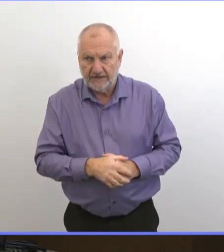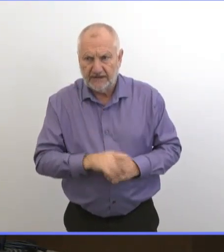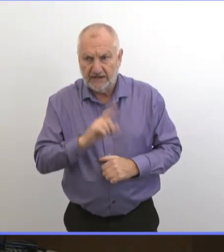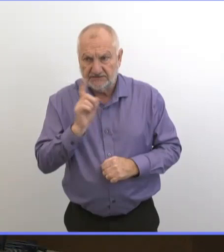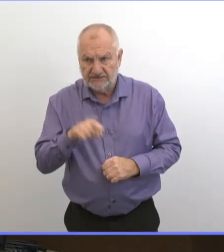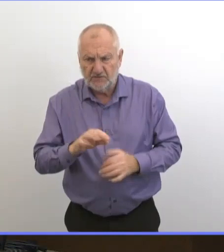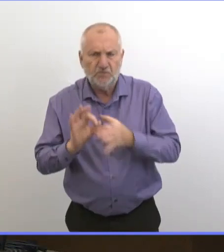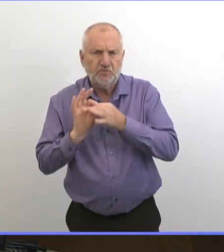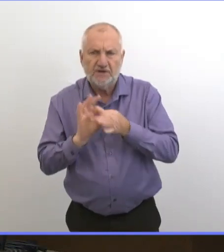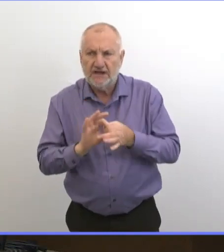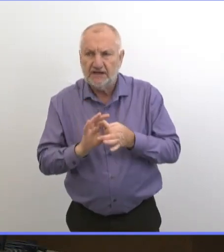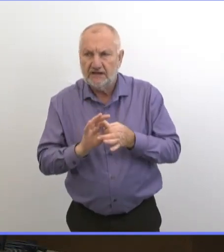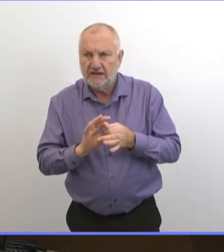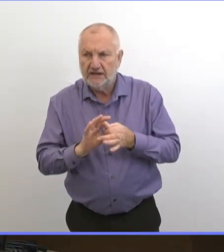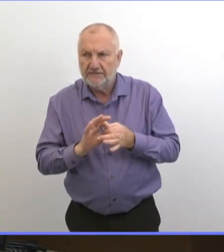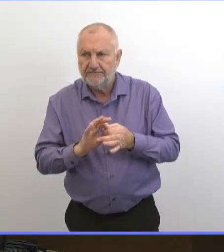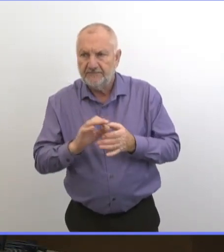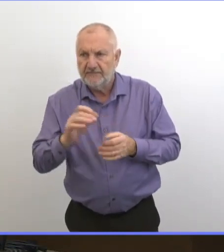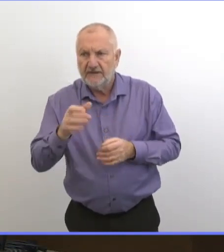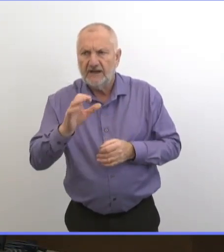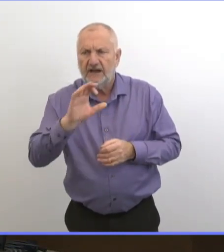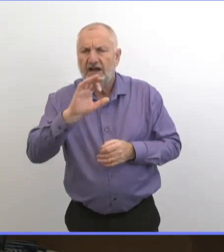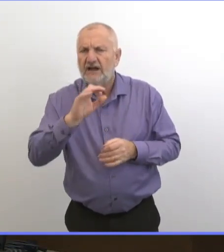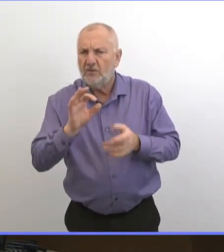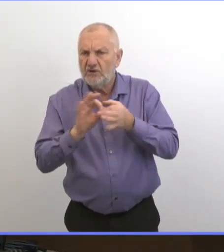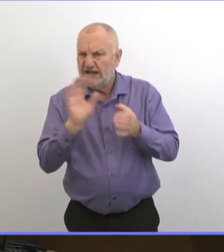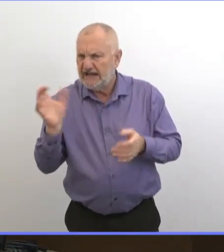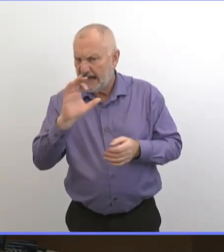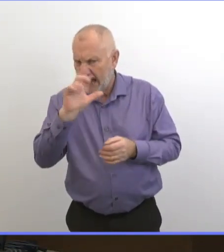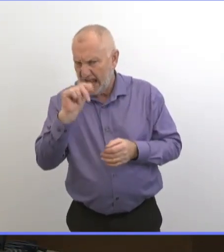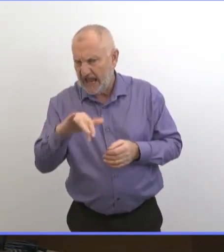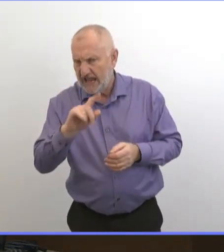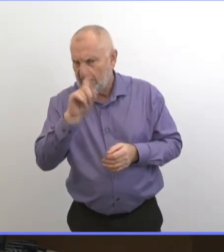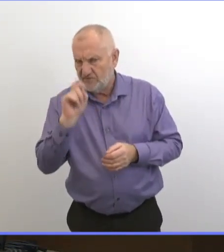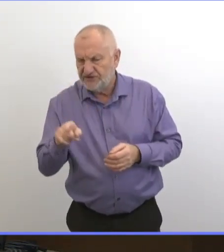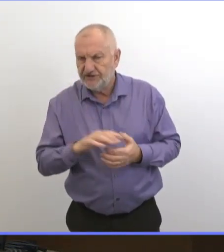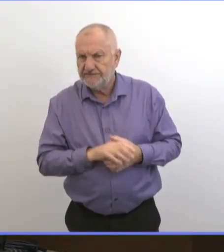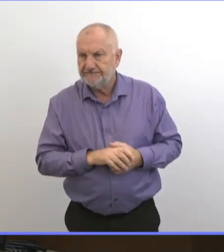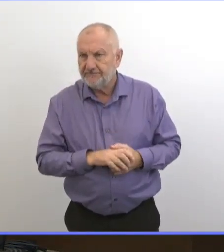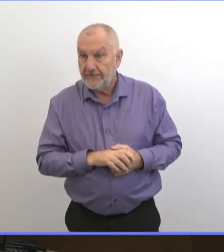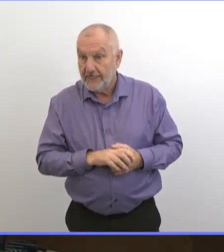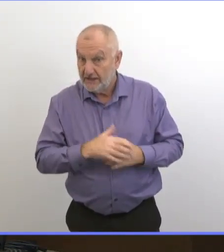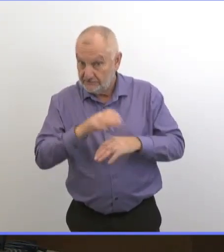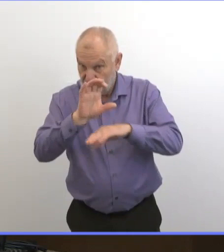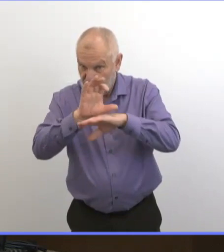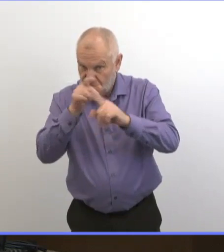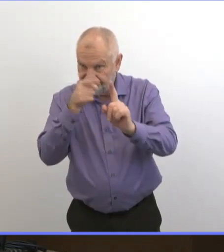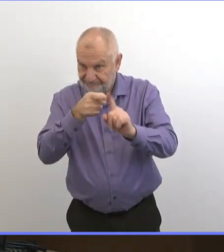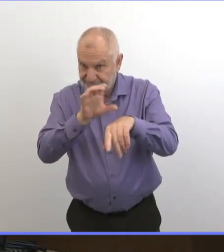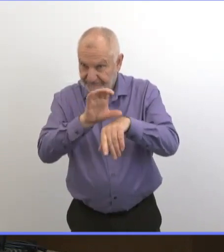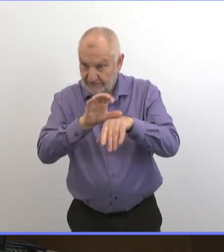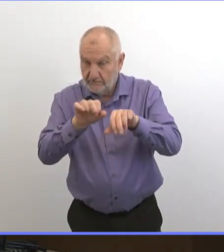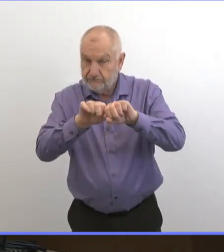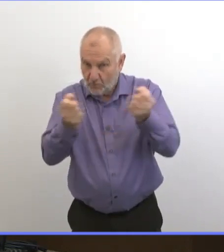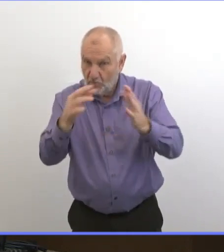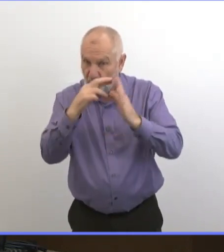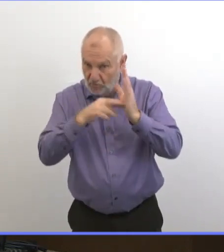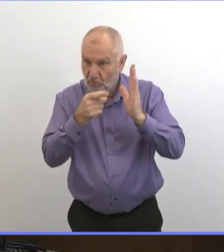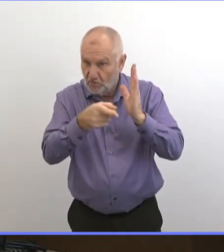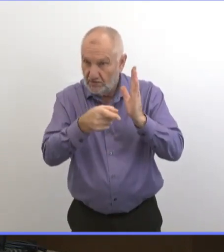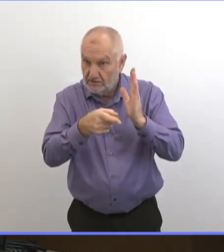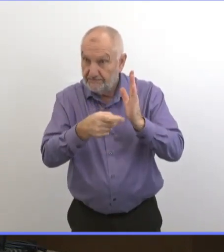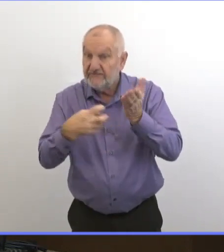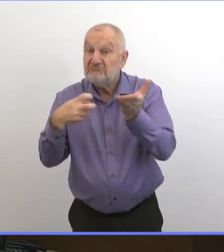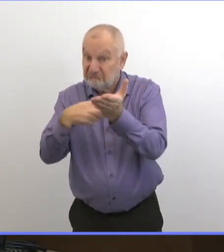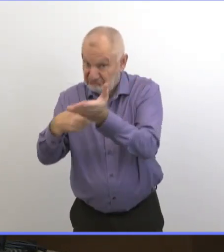Une question pour venir à la question de clé. Quelles sont les mesures suivantes d'application de la